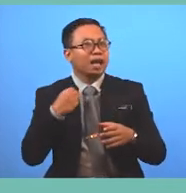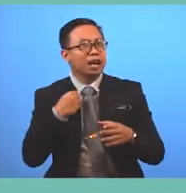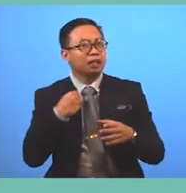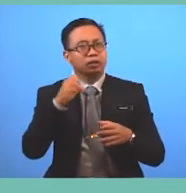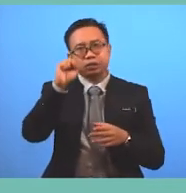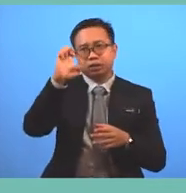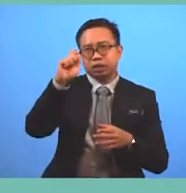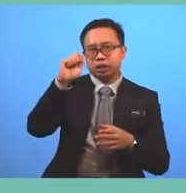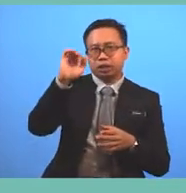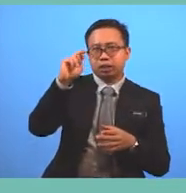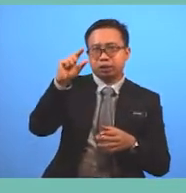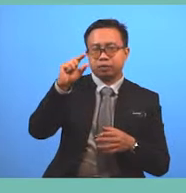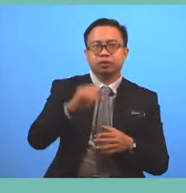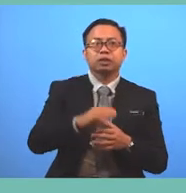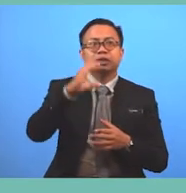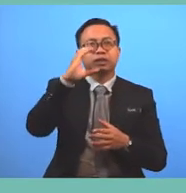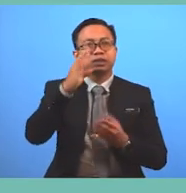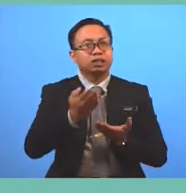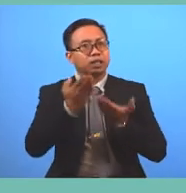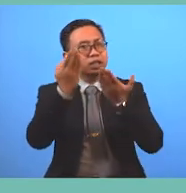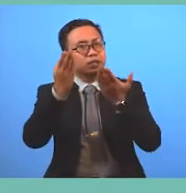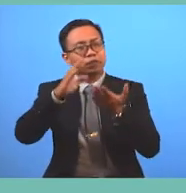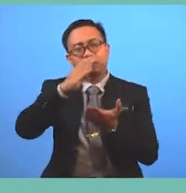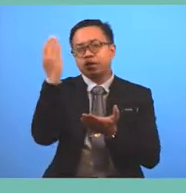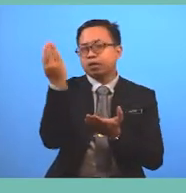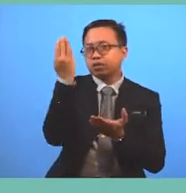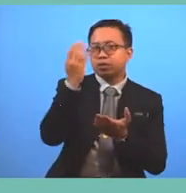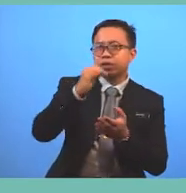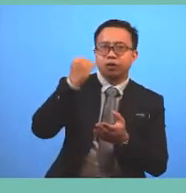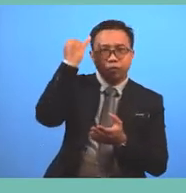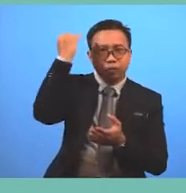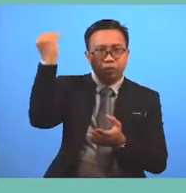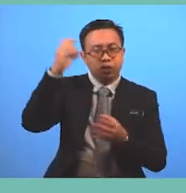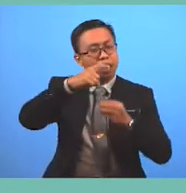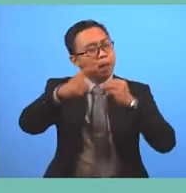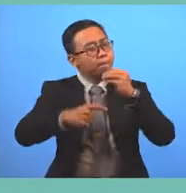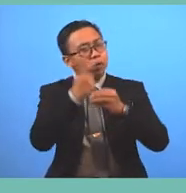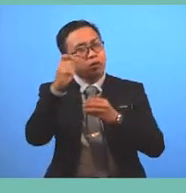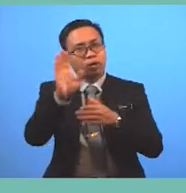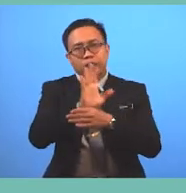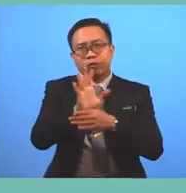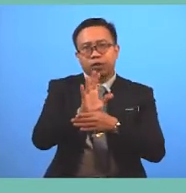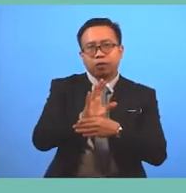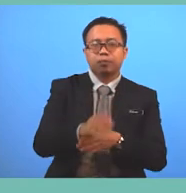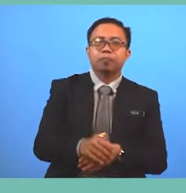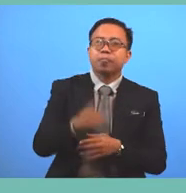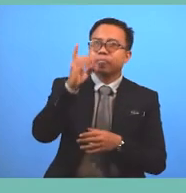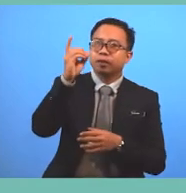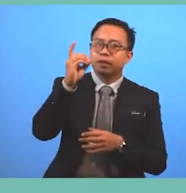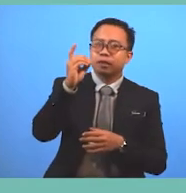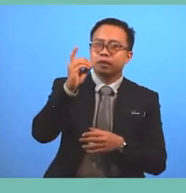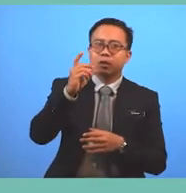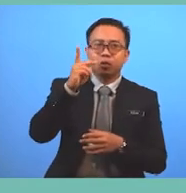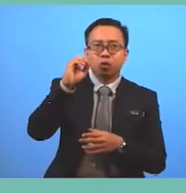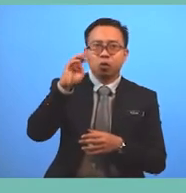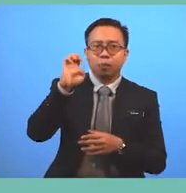C. Give general information about the film And D. Comment on different